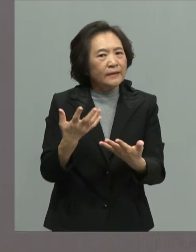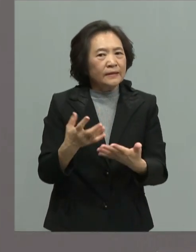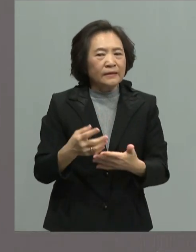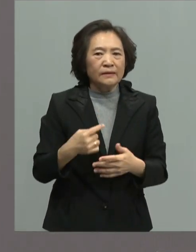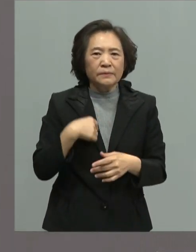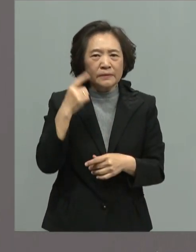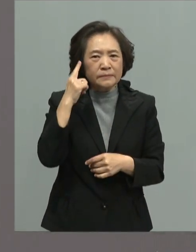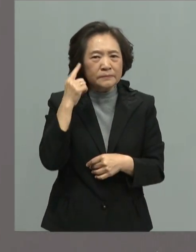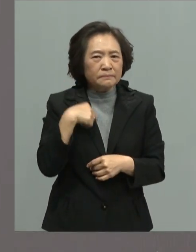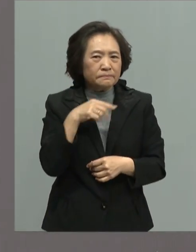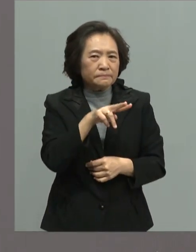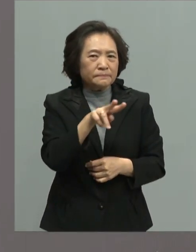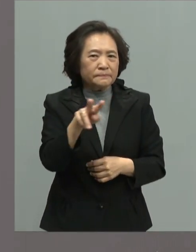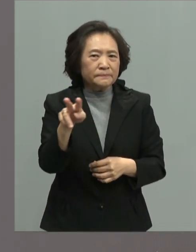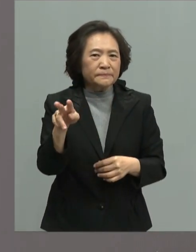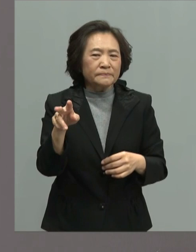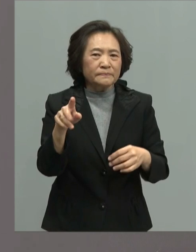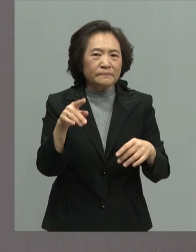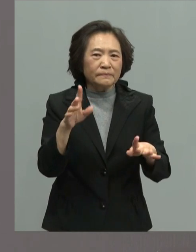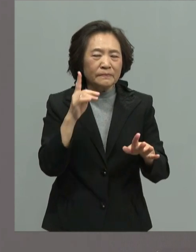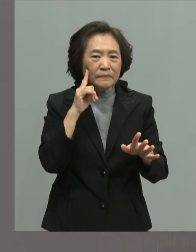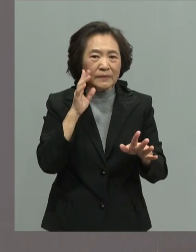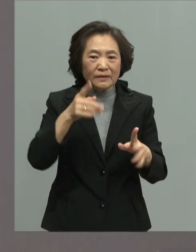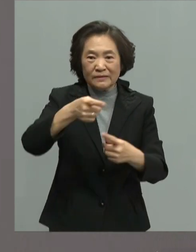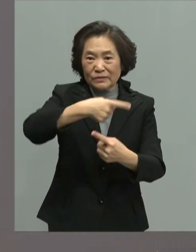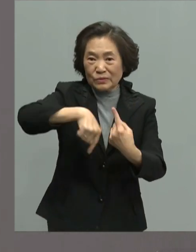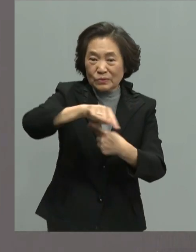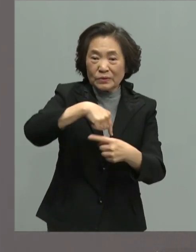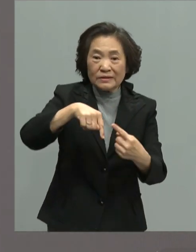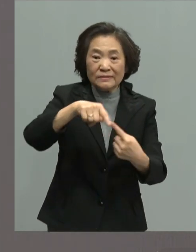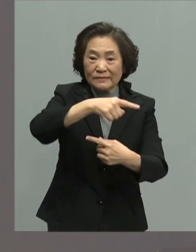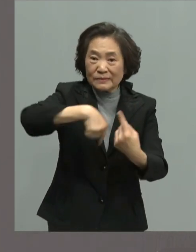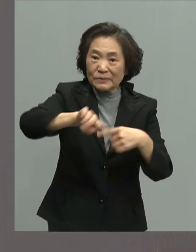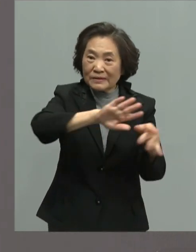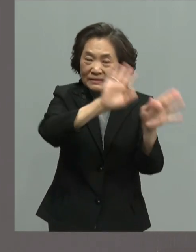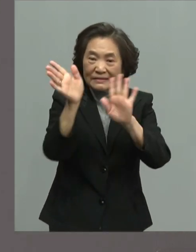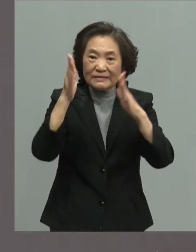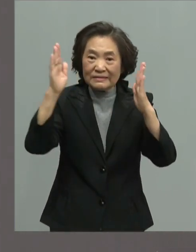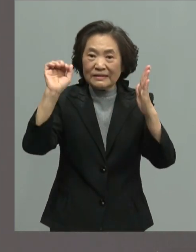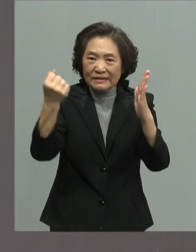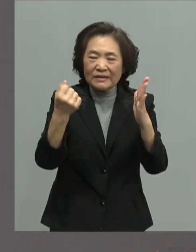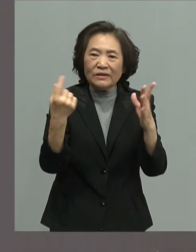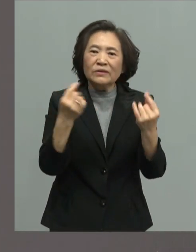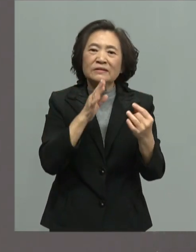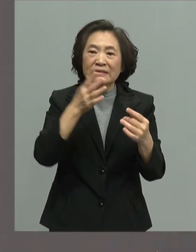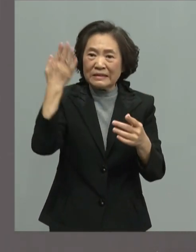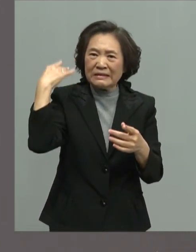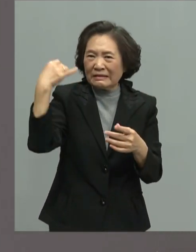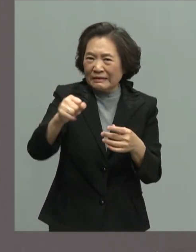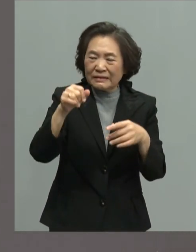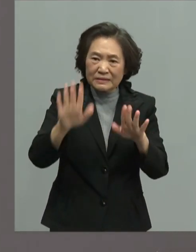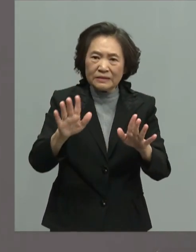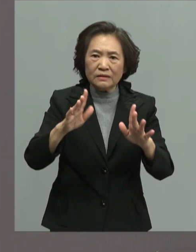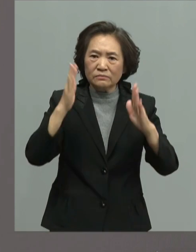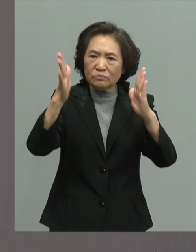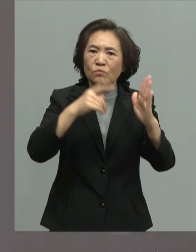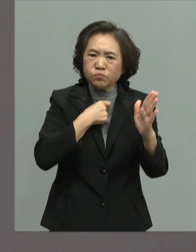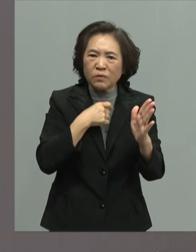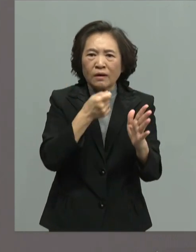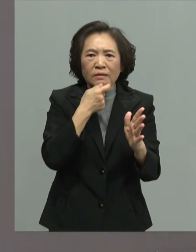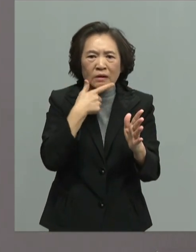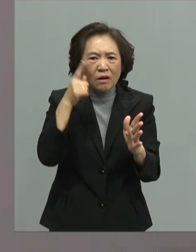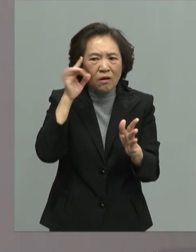看到是转型正义的促转会变成清除预己的